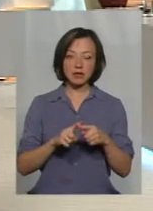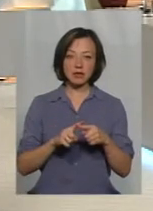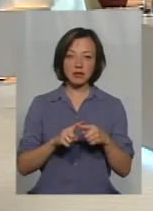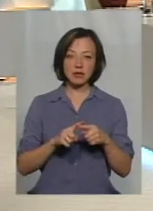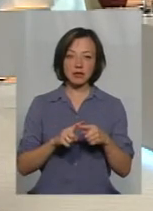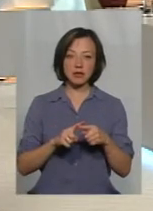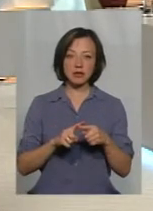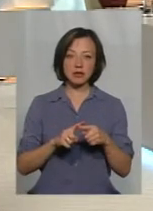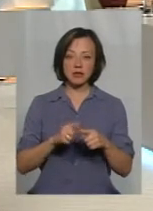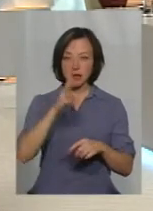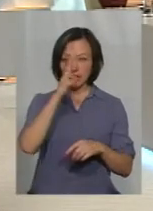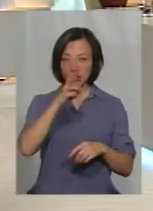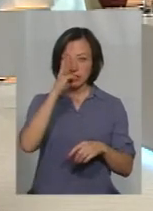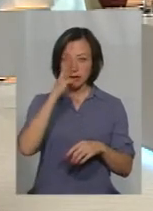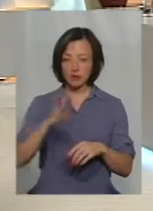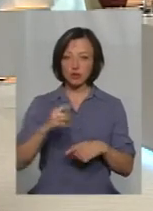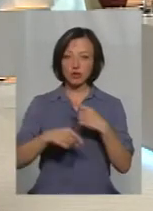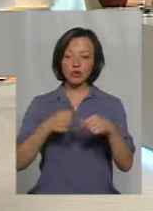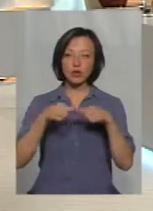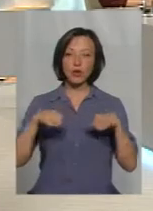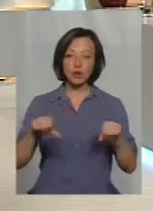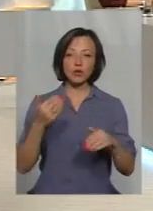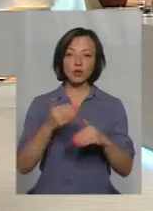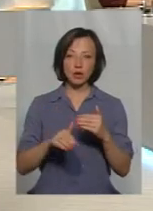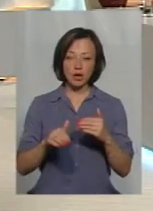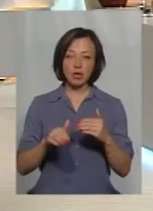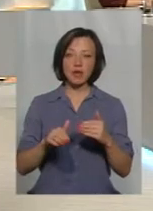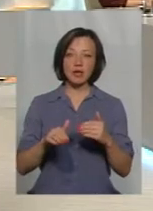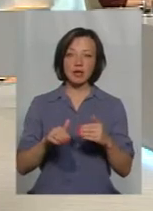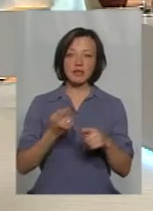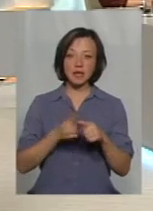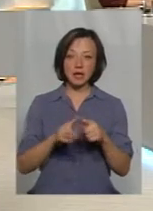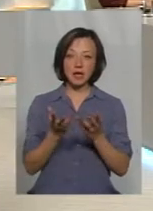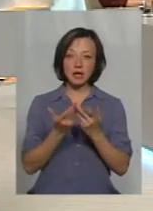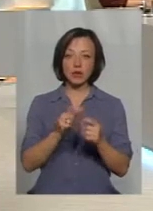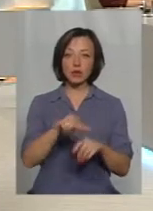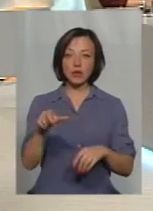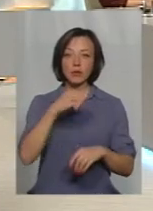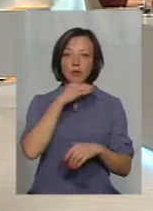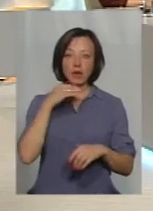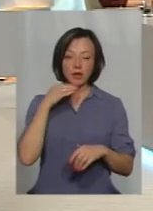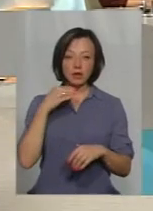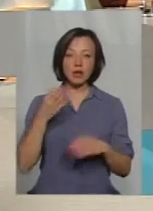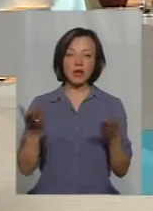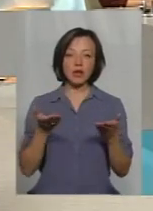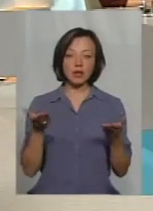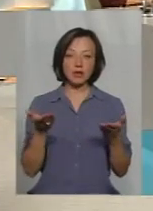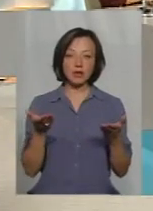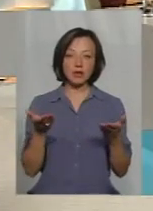місяця за 2-3 провели через комісію. Тому що із цієї кількості людей, дійсно, багато людей ті, які